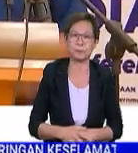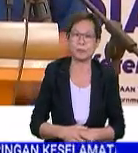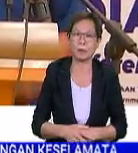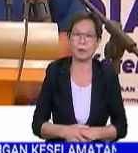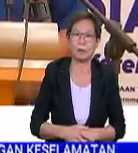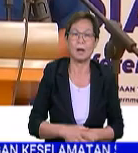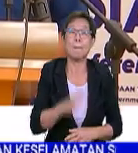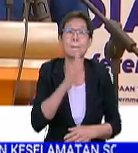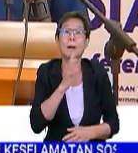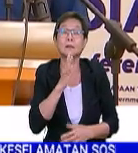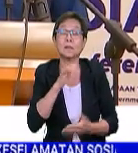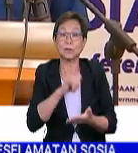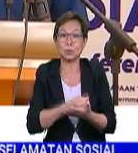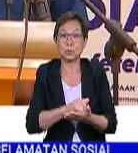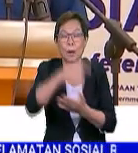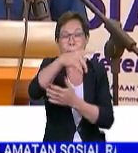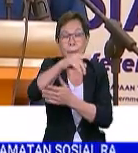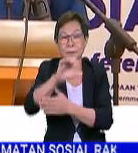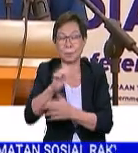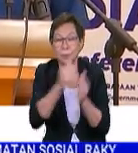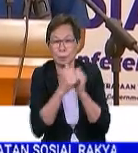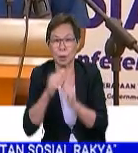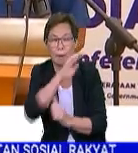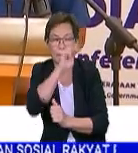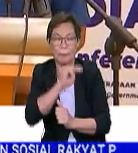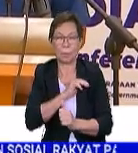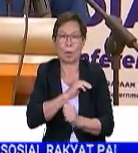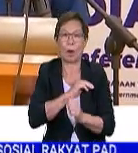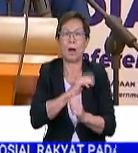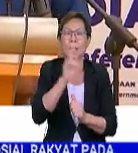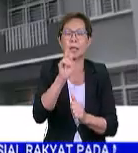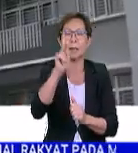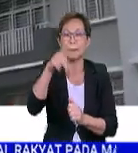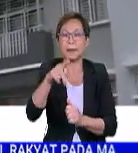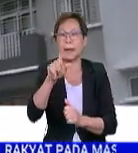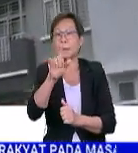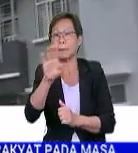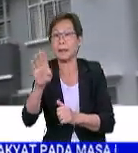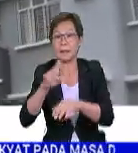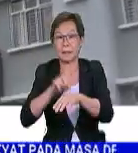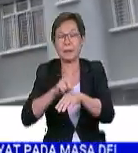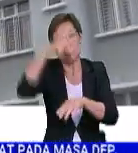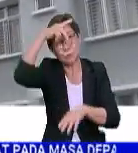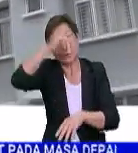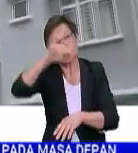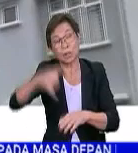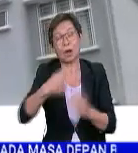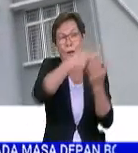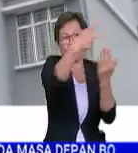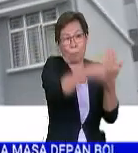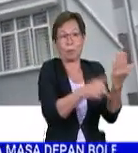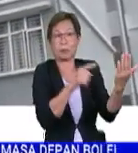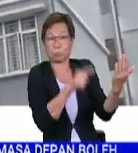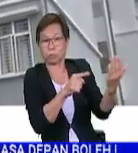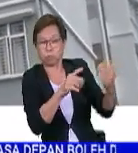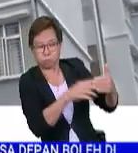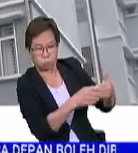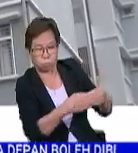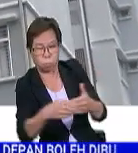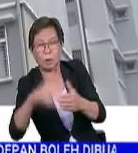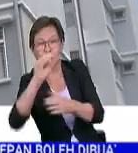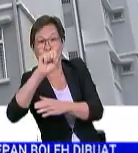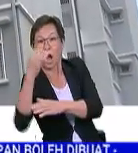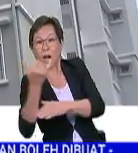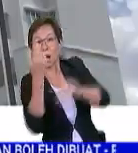Beliau berkata demikian dalam sidang media bersama Menteri Pembangunan Luar Bandar di Putrajaya. Inisiatif itu akan diterajui